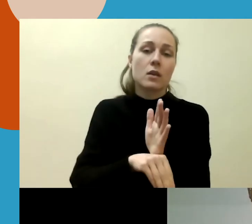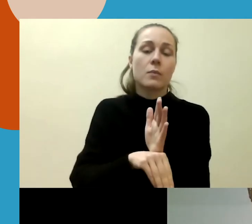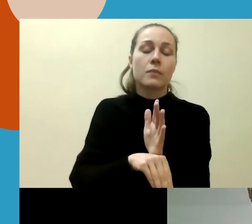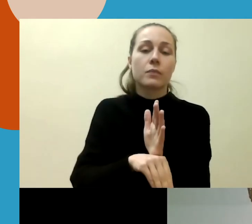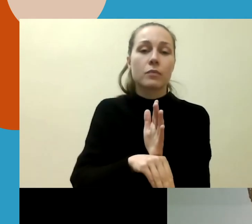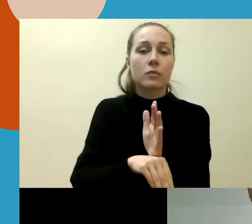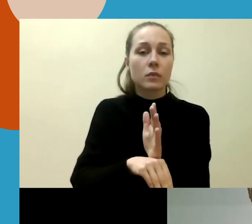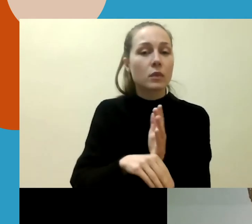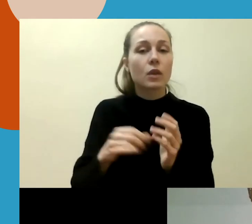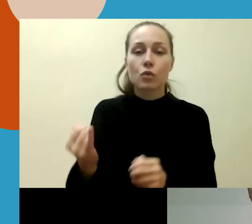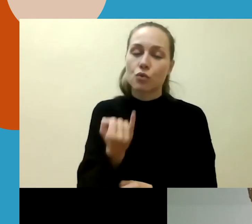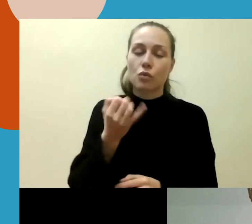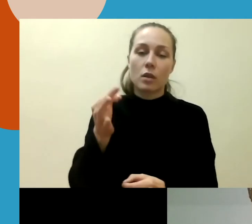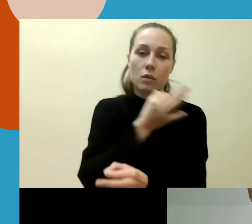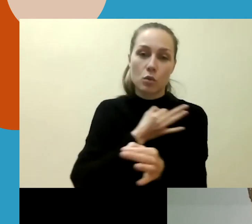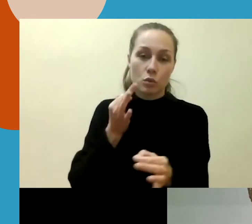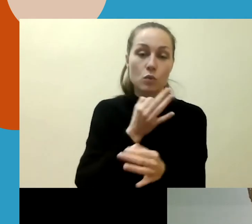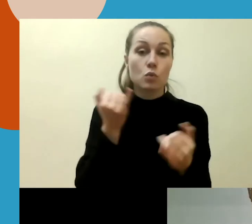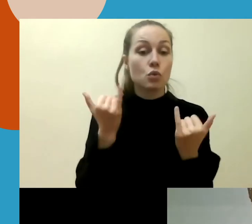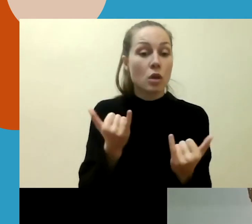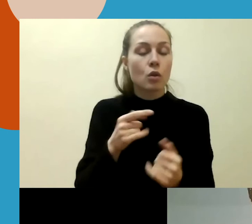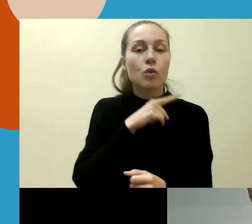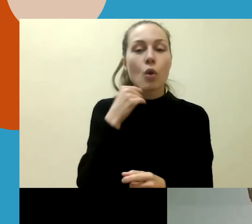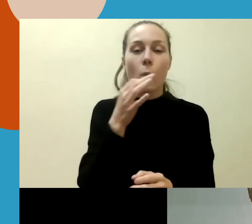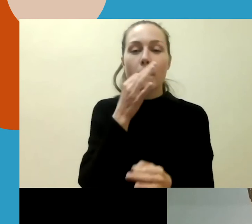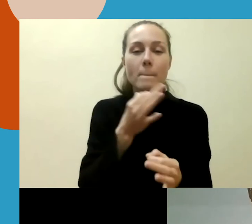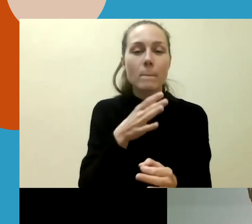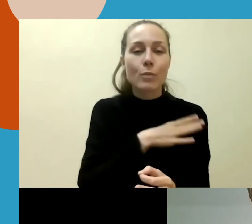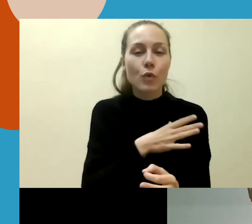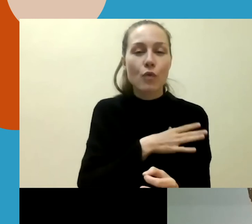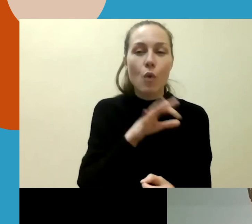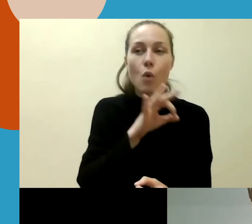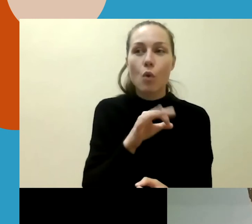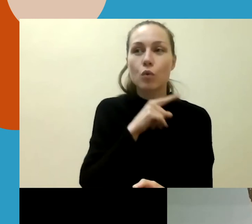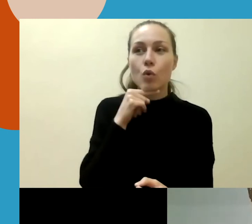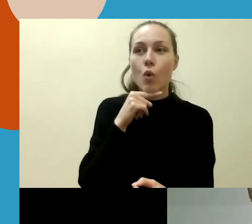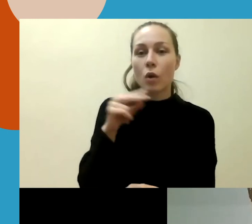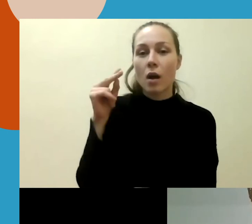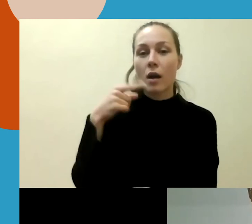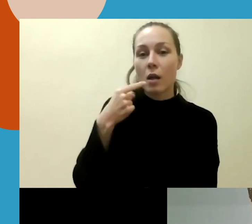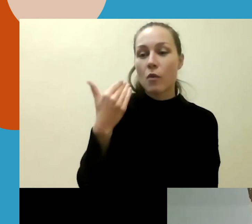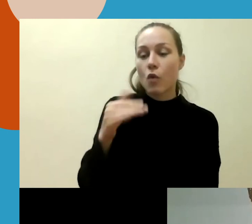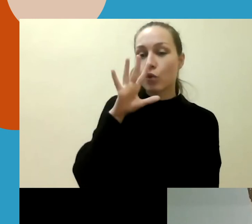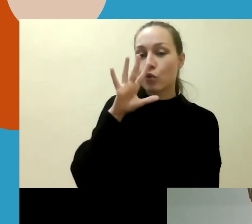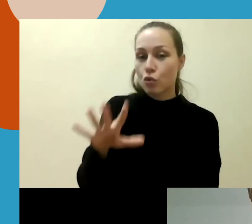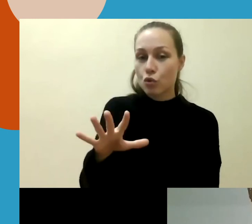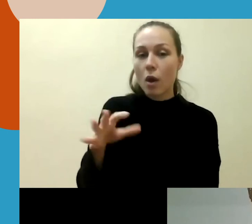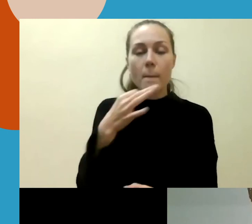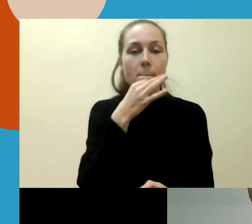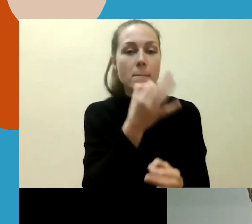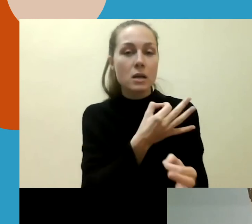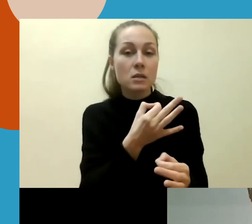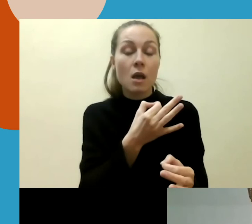tikrai labai įdomias diskusijas. Šiandien daug kartų buvo minėta apie tai, kad daugelis netikantos kalbos pasisakymų tarsi neužtraukia